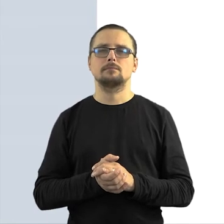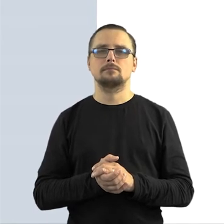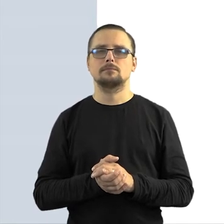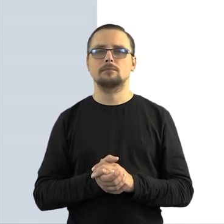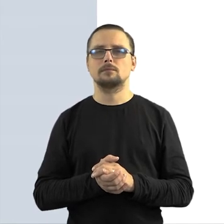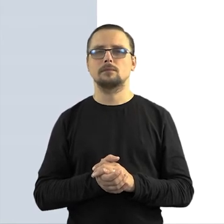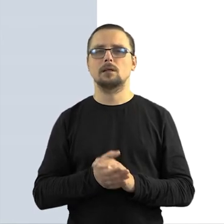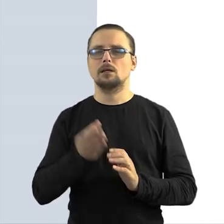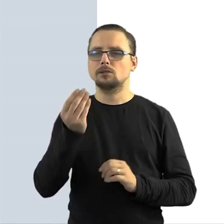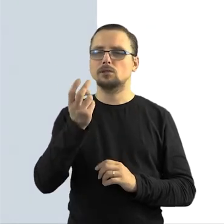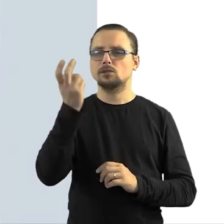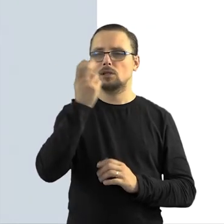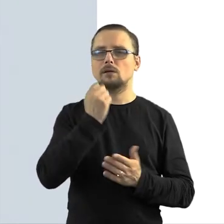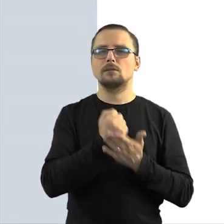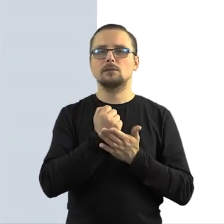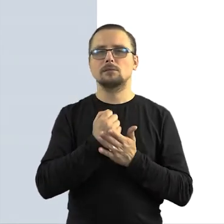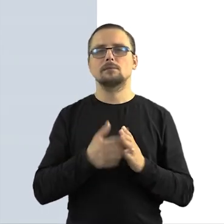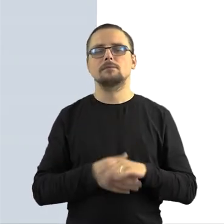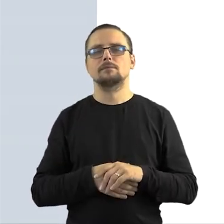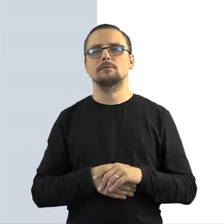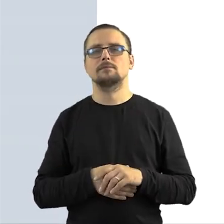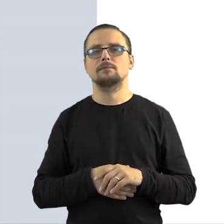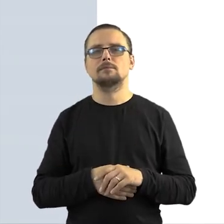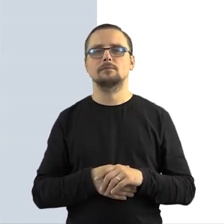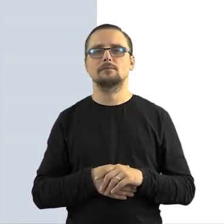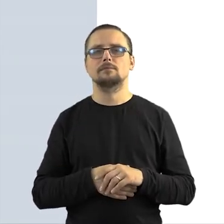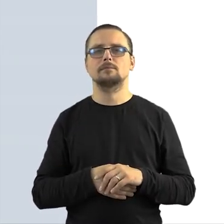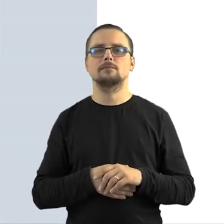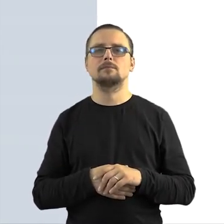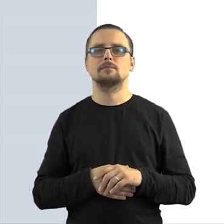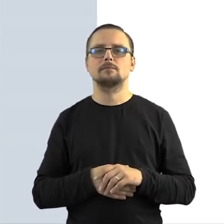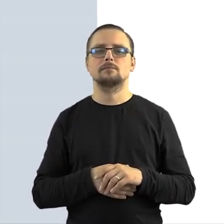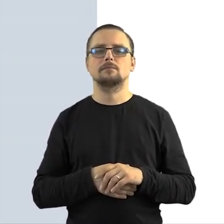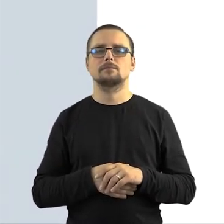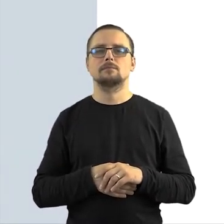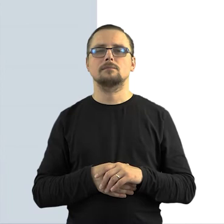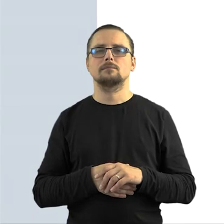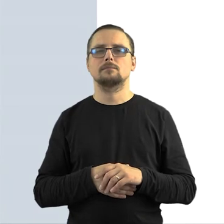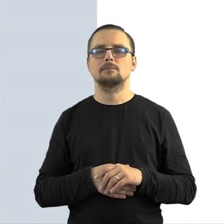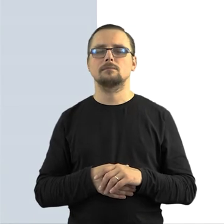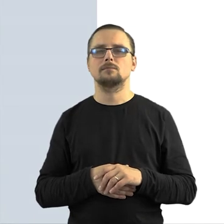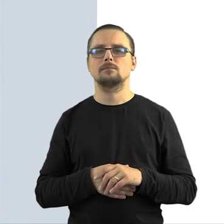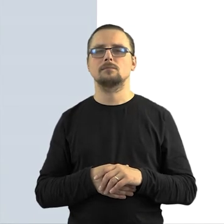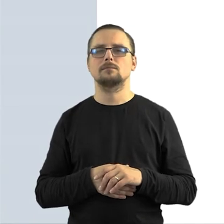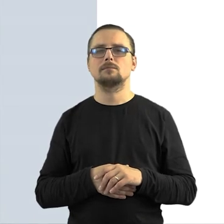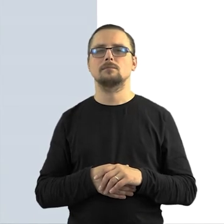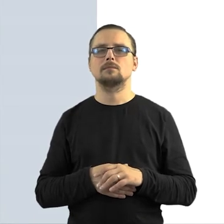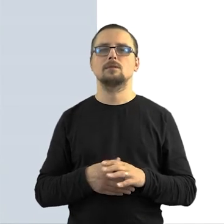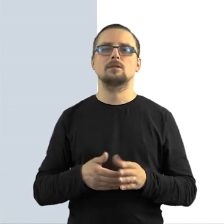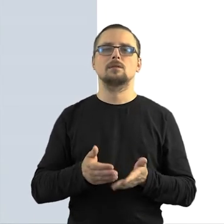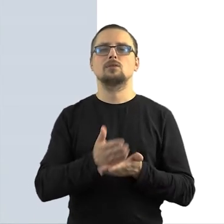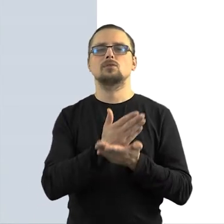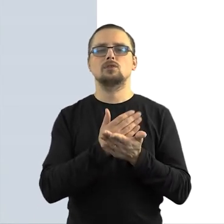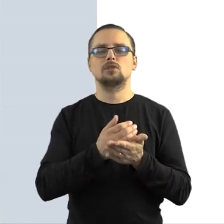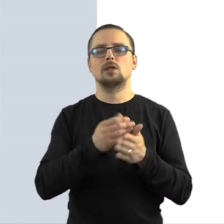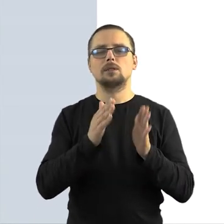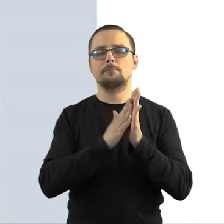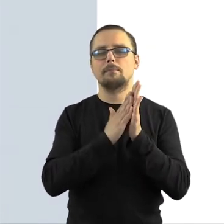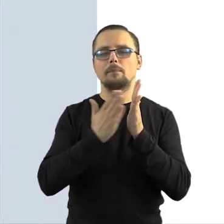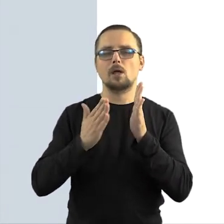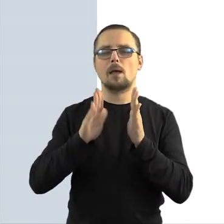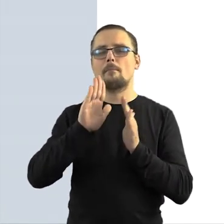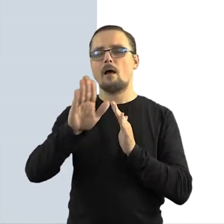Z takich jeszcze ciekawych rzeczy, na co prawa autorskie pozwala, a co może się Państwu przydać, to wiem, że czyjś bibliotek ma również swoje zbiory